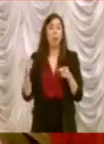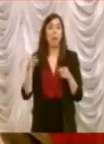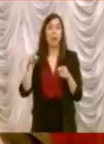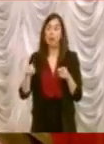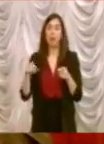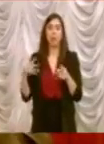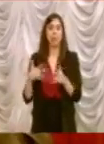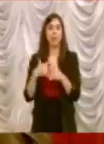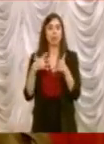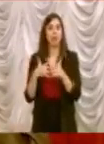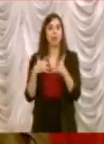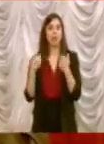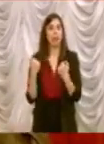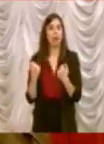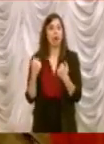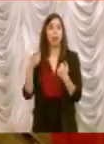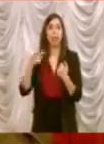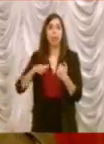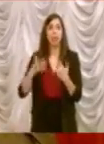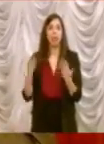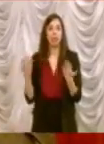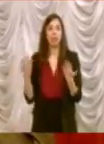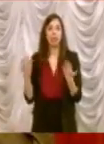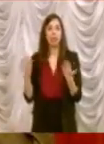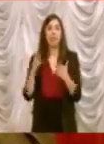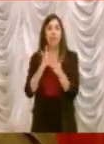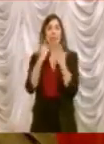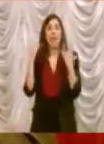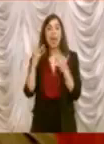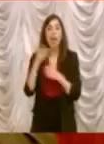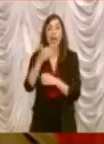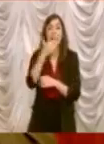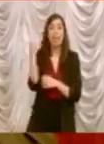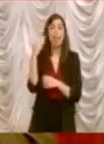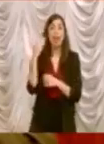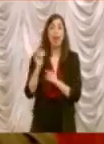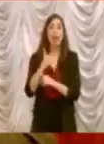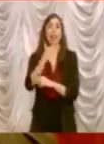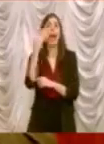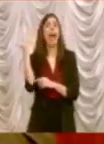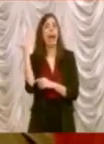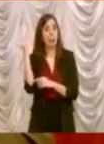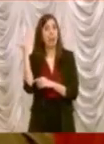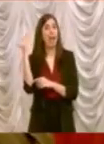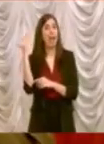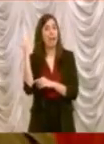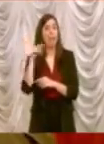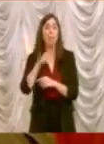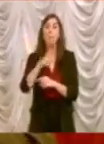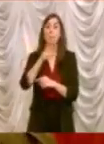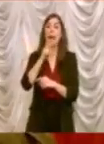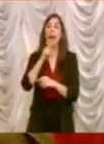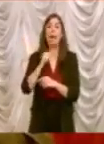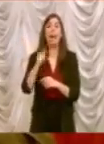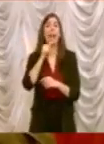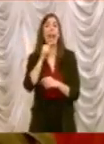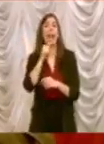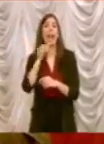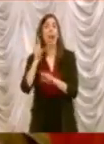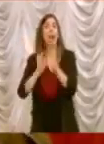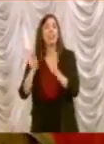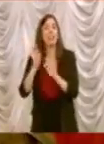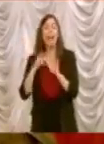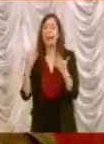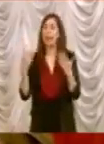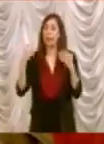entrato in difficoltà, perché avendo bloccato i ristoranti, gli alberghi, i bar, le enoteche, è evidente che si